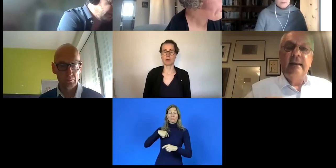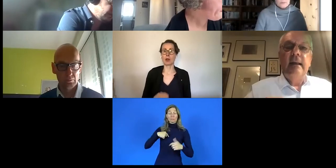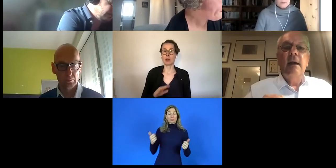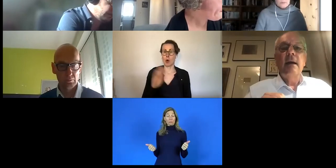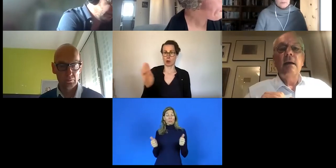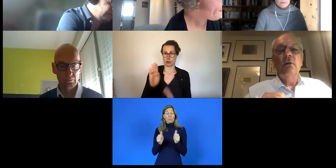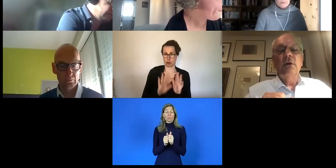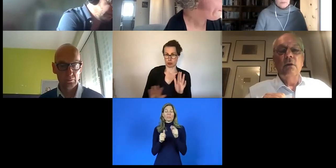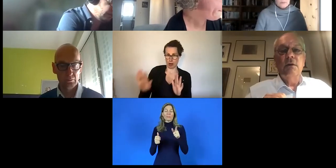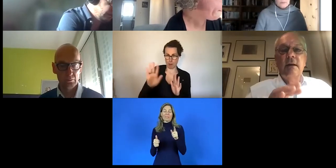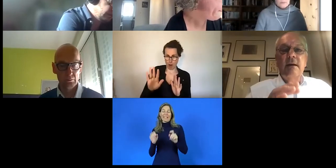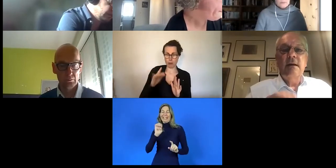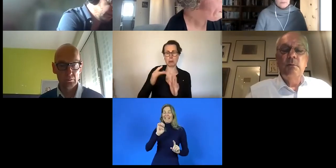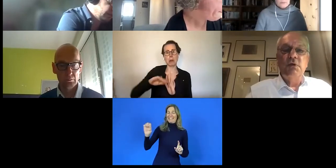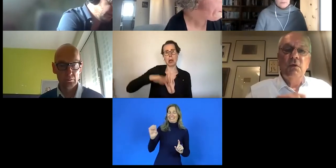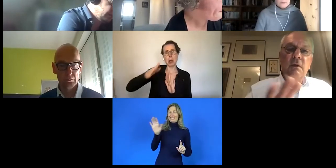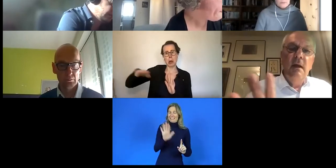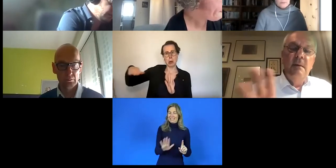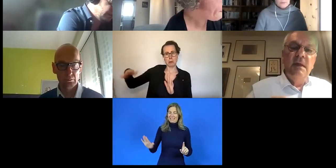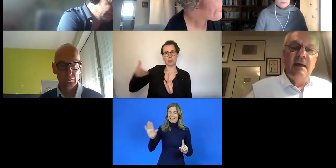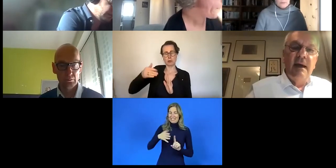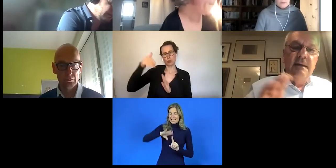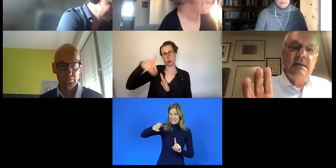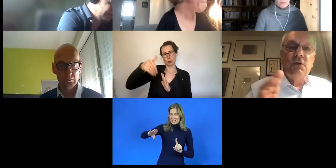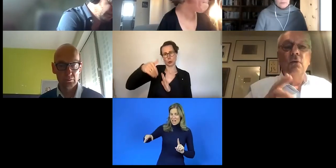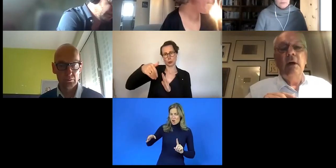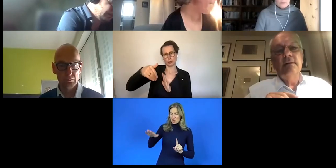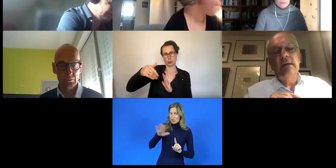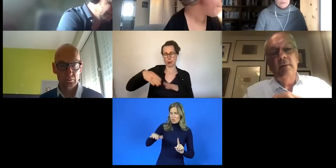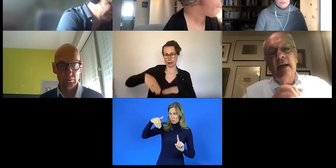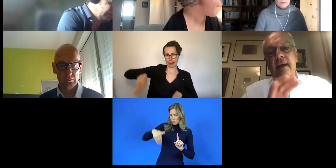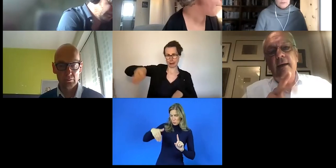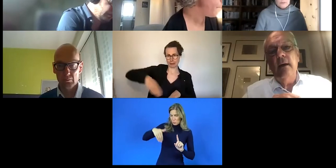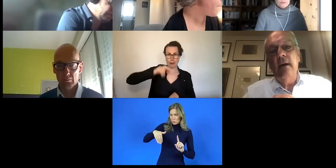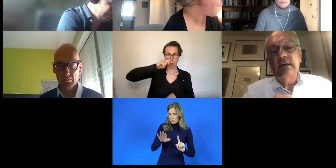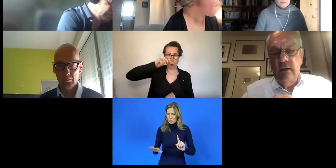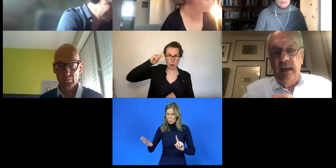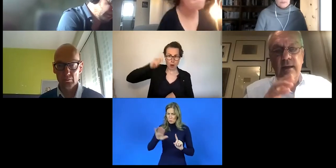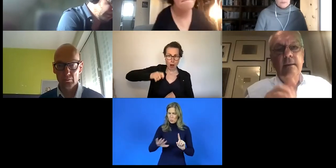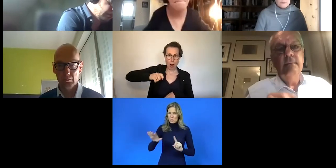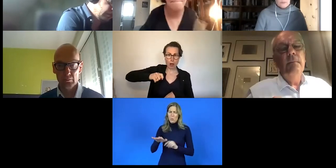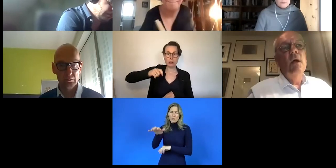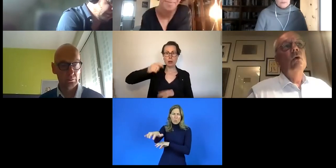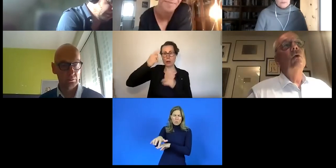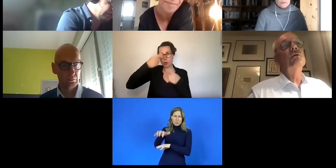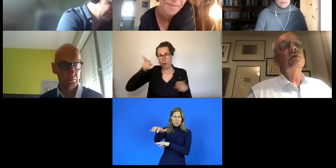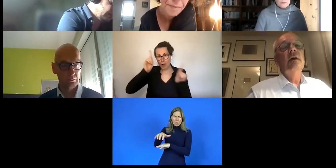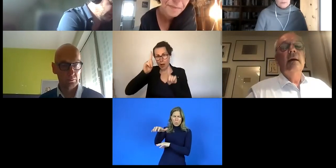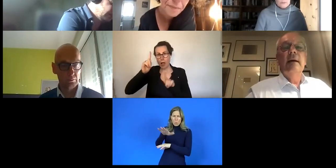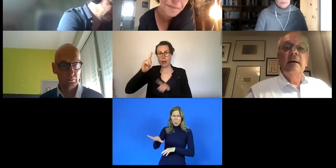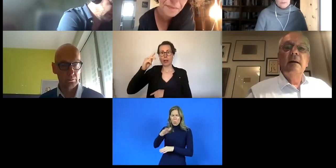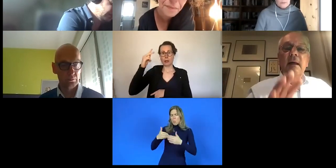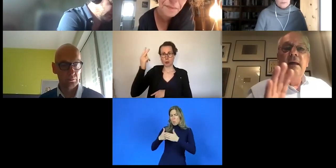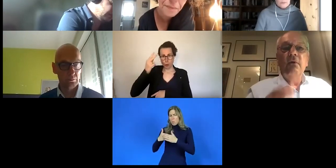eine sehr ländliche Region in Österreich, im Süden, mit Grenzen zu Ungarn, Slowakei, Slowenien. Und